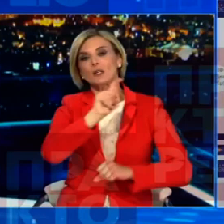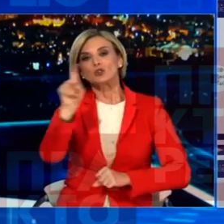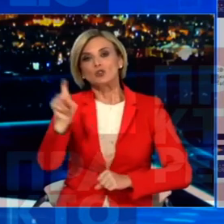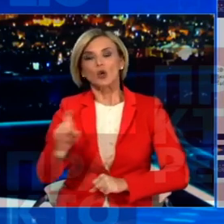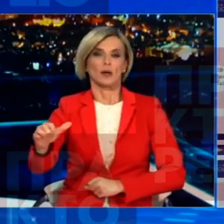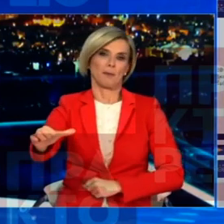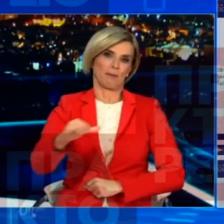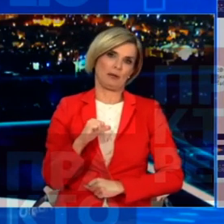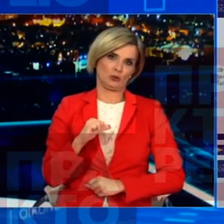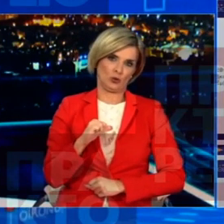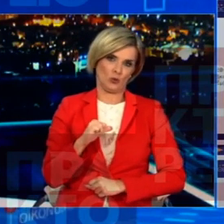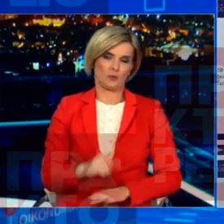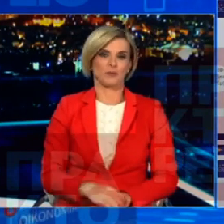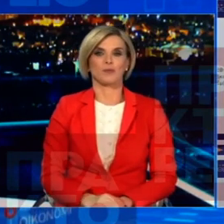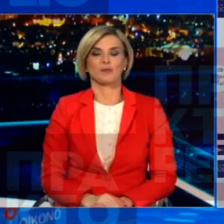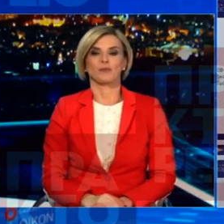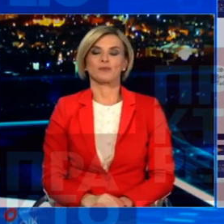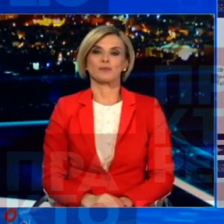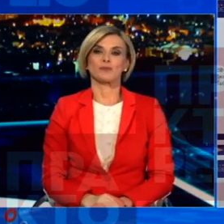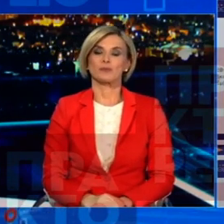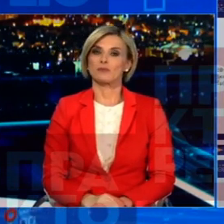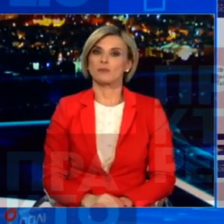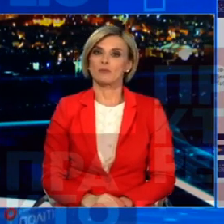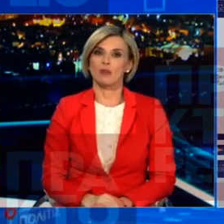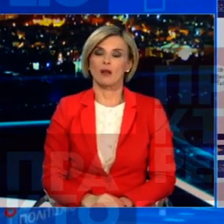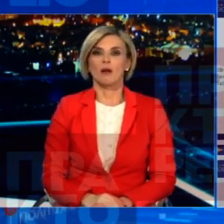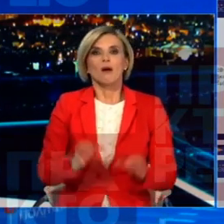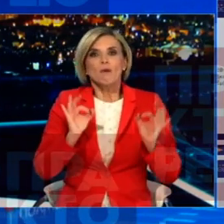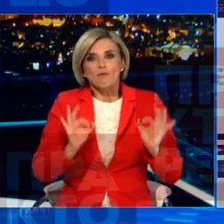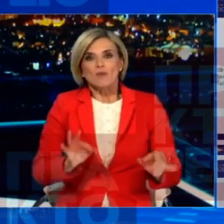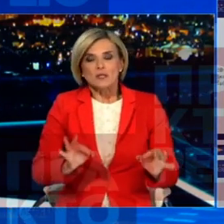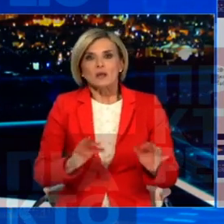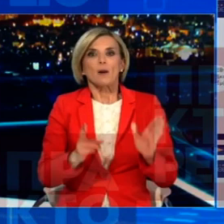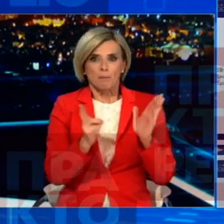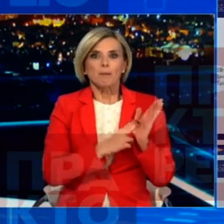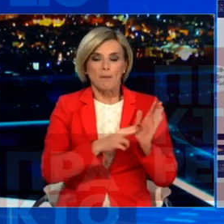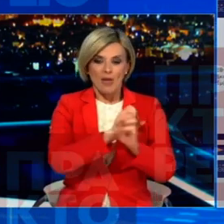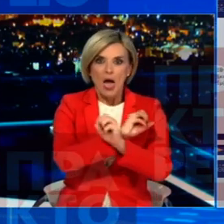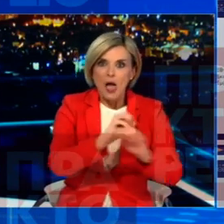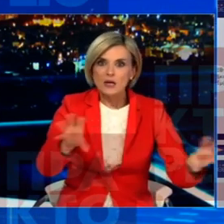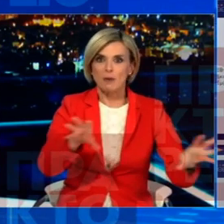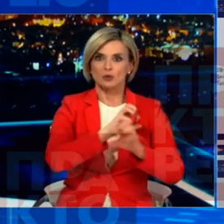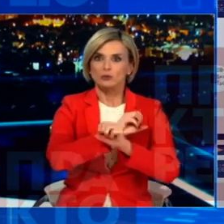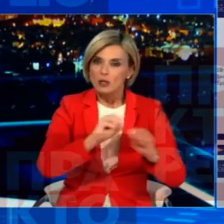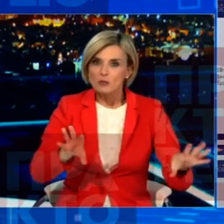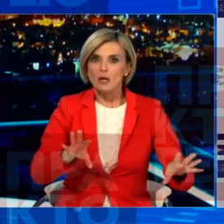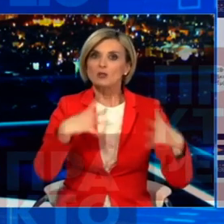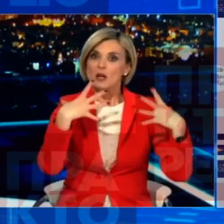Το τελευταίο κομμάτι αυτής της εθνικής εξαρτίας εμβολιασμού Αποτελείται από την δυνατότητα να υπάρχει